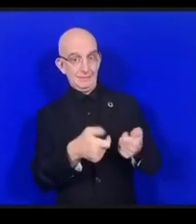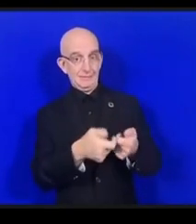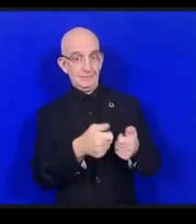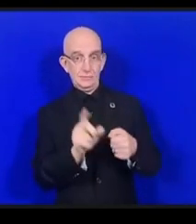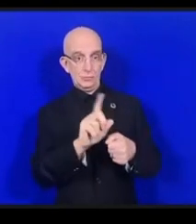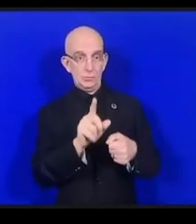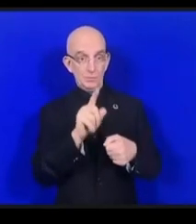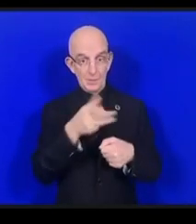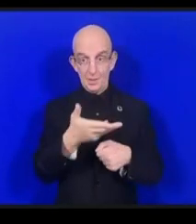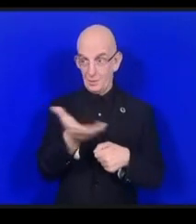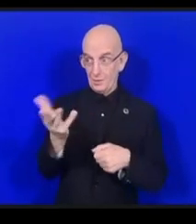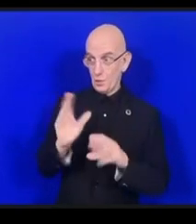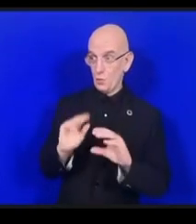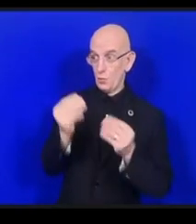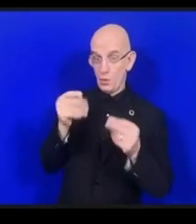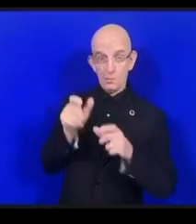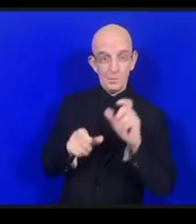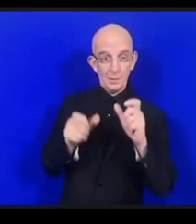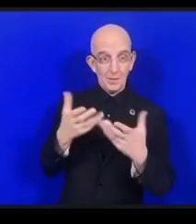'agit de